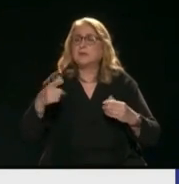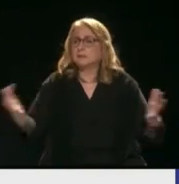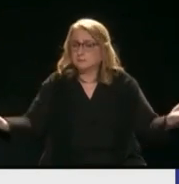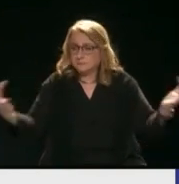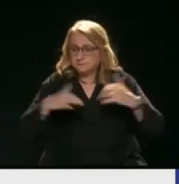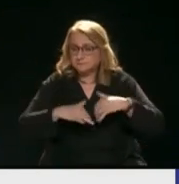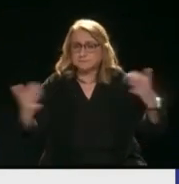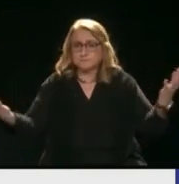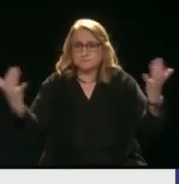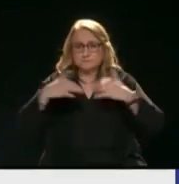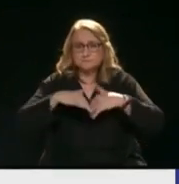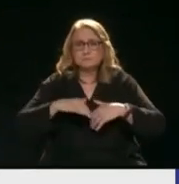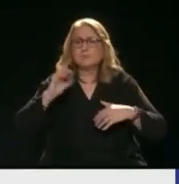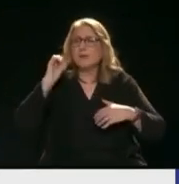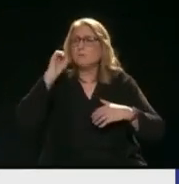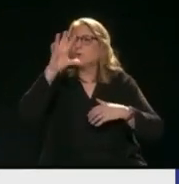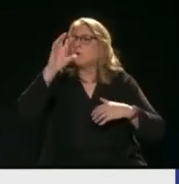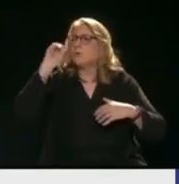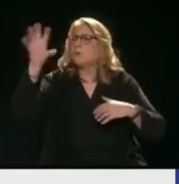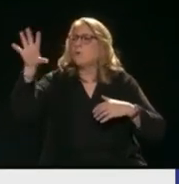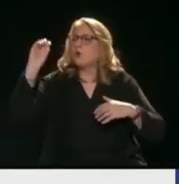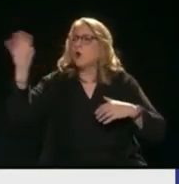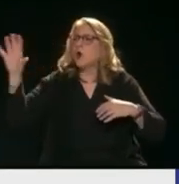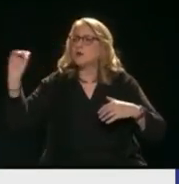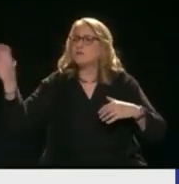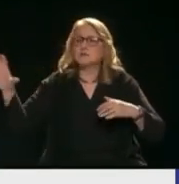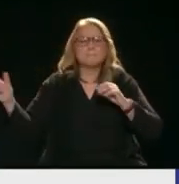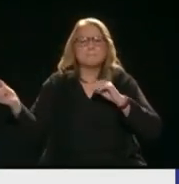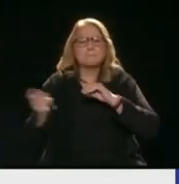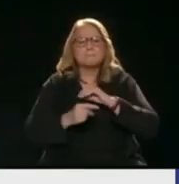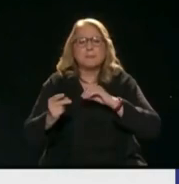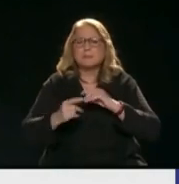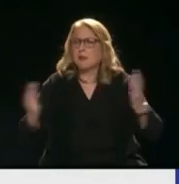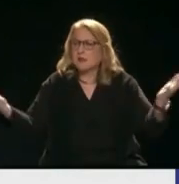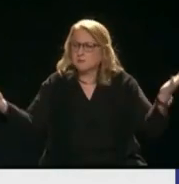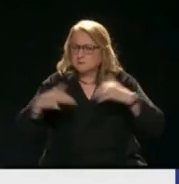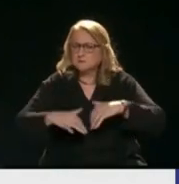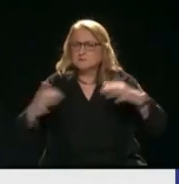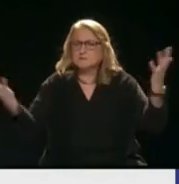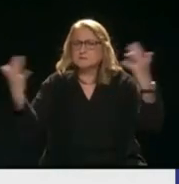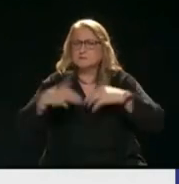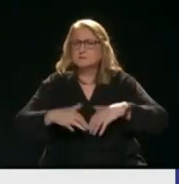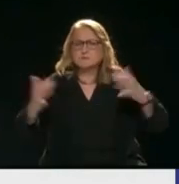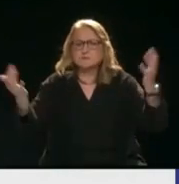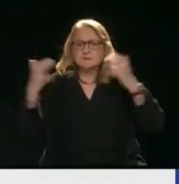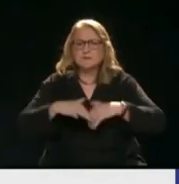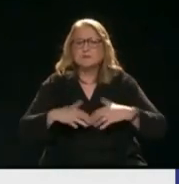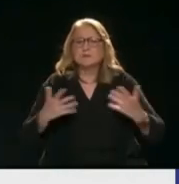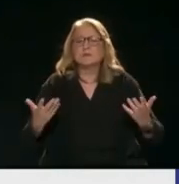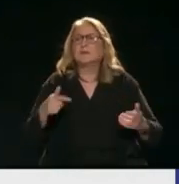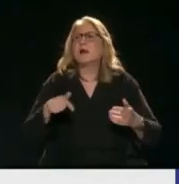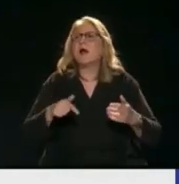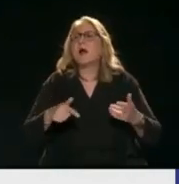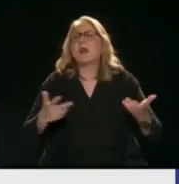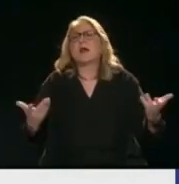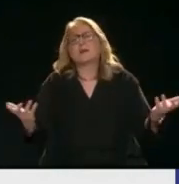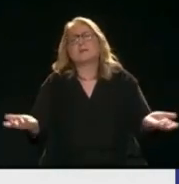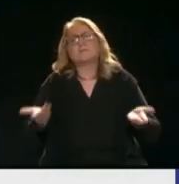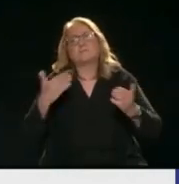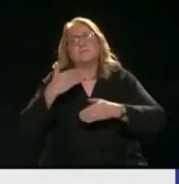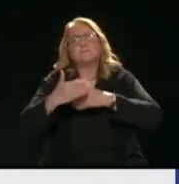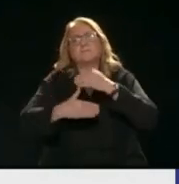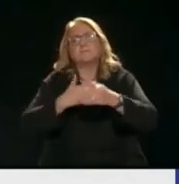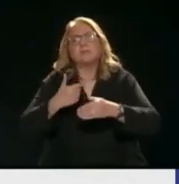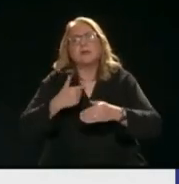Από αλλογενείς Αλλογενείς Αλλά δεν μας πειράζει αυτό έτσι Και πως θα δομηθεί η χώρα που θα τρέξει Σε μια πραγματική ανάπτυξη